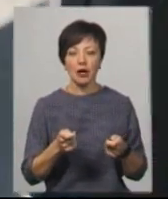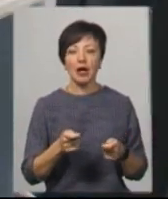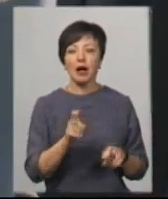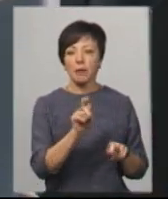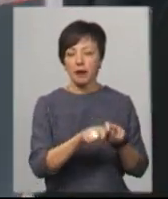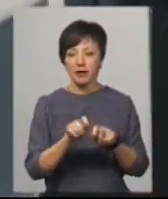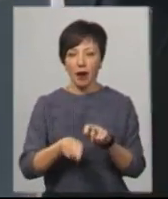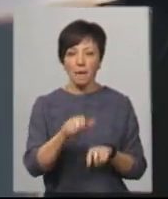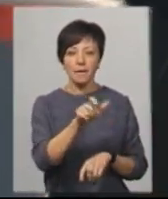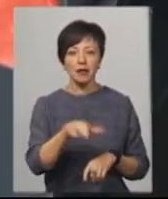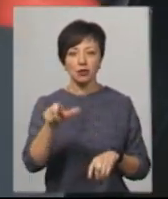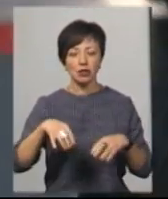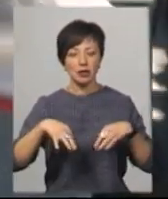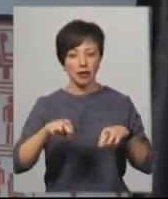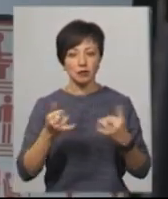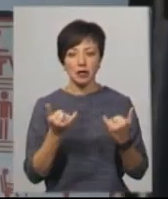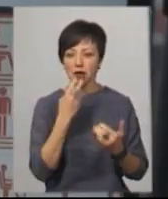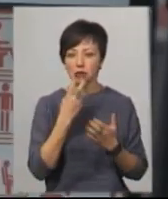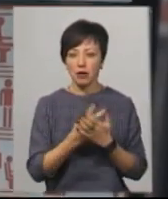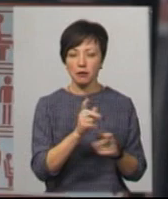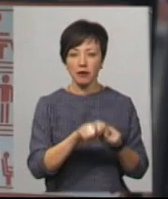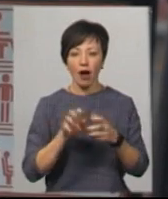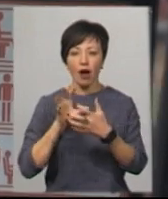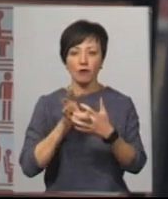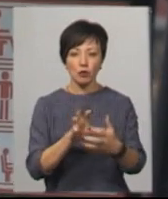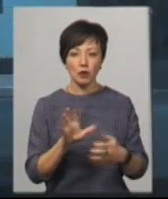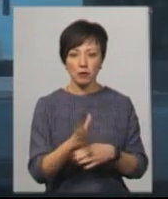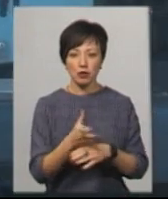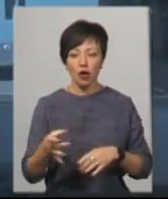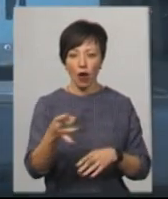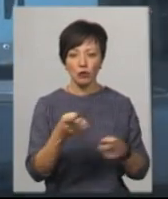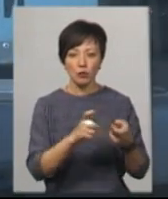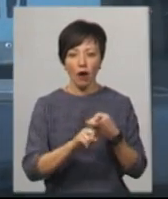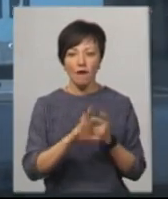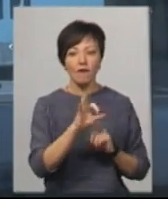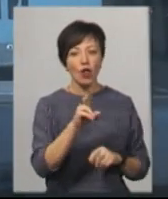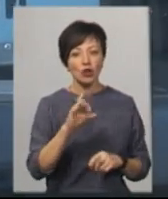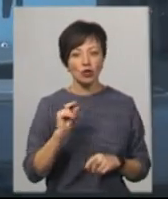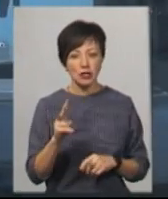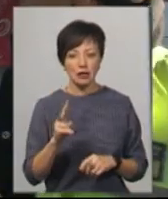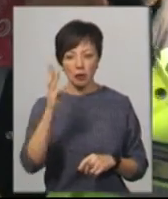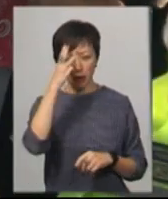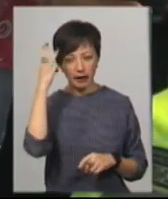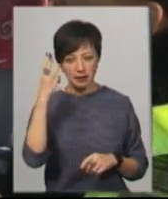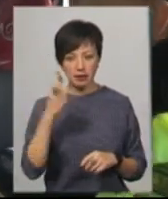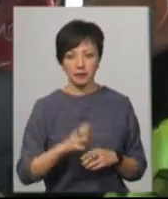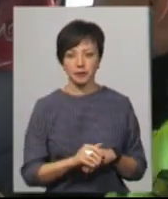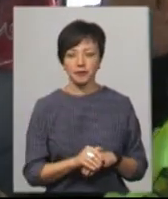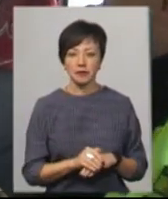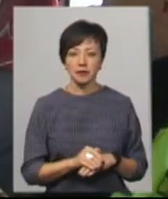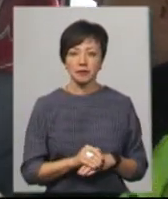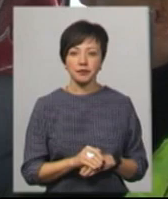інспектував пасажирський транспорт. Зараз ви бачите перевірку автобуса міжрайонного сполучення Волочиськ-Хмельницький. Послучення, будь ласка, будь ласка.